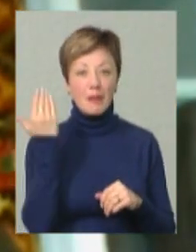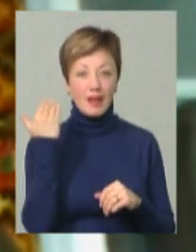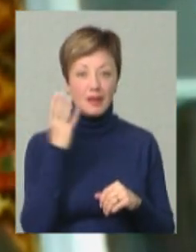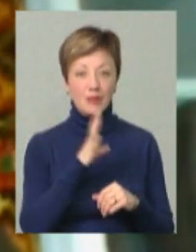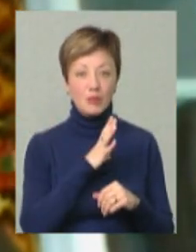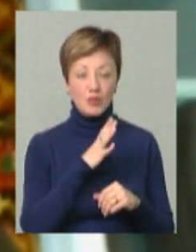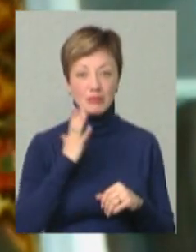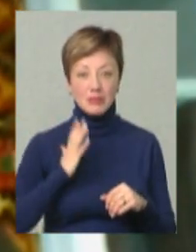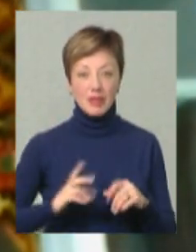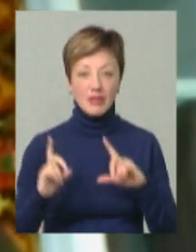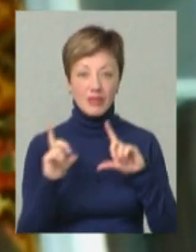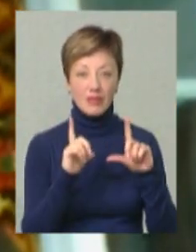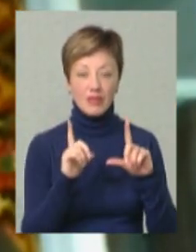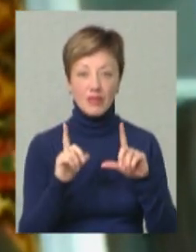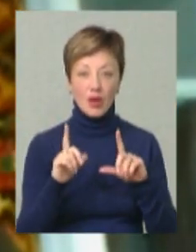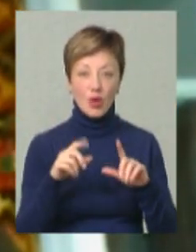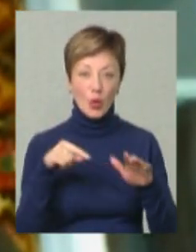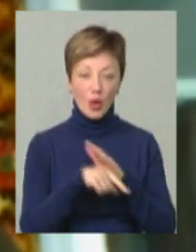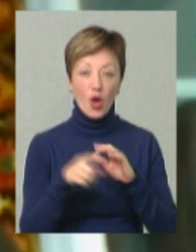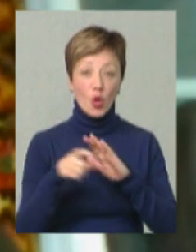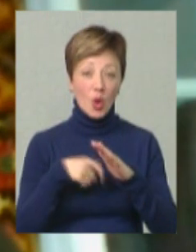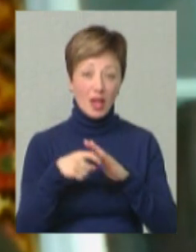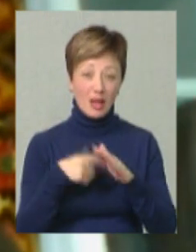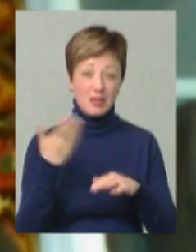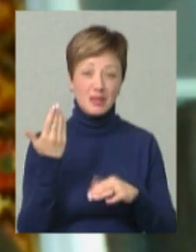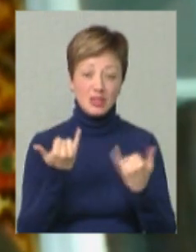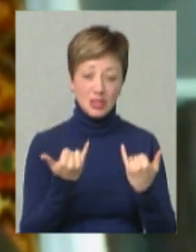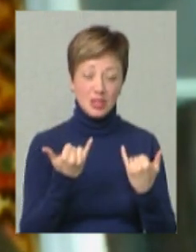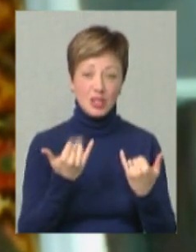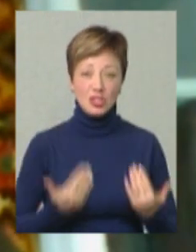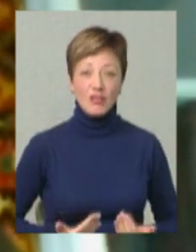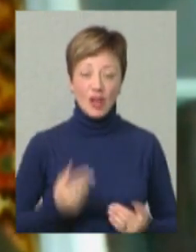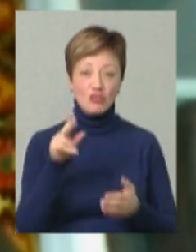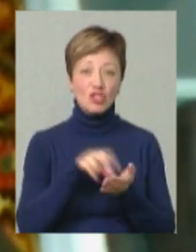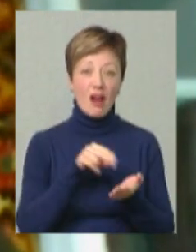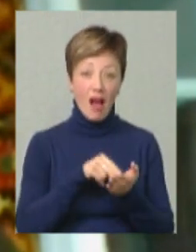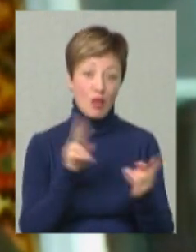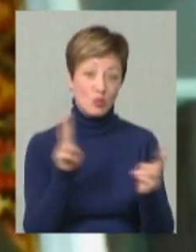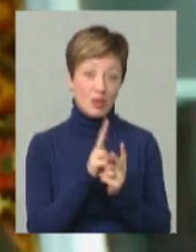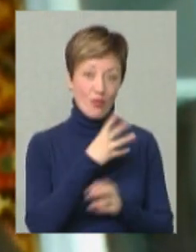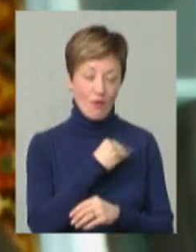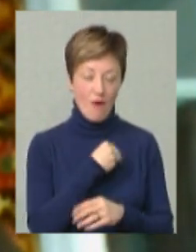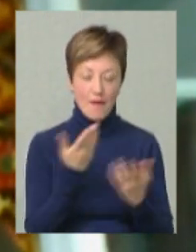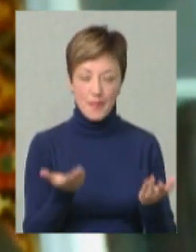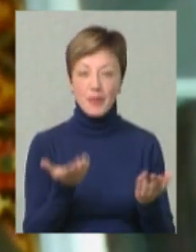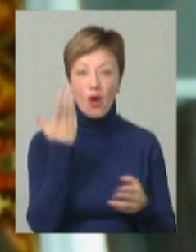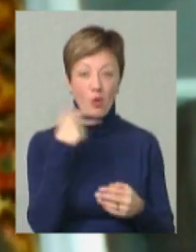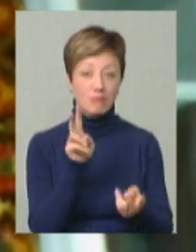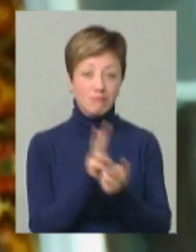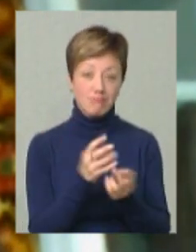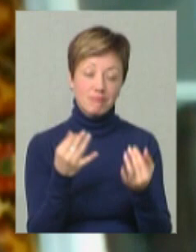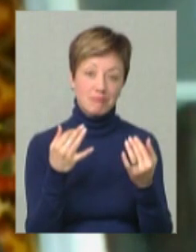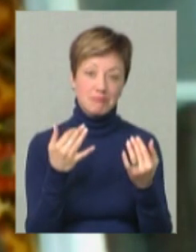час був змушений виїхати з Донецька, живе в Черкасах, а зустрілися у Львові. І от коли ми там